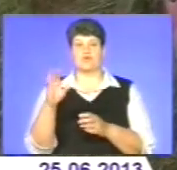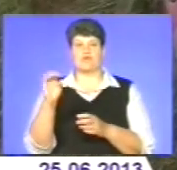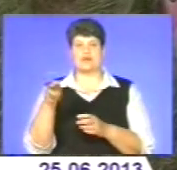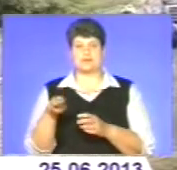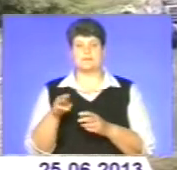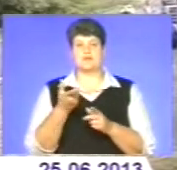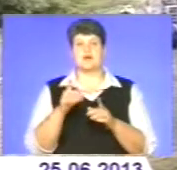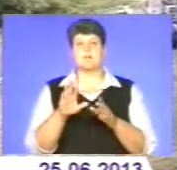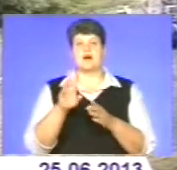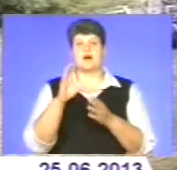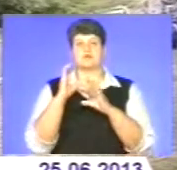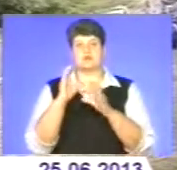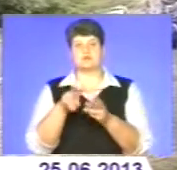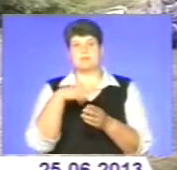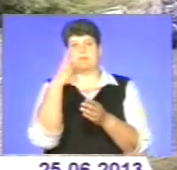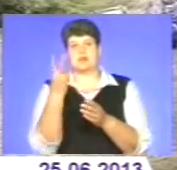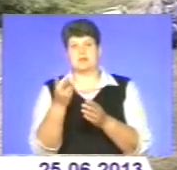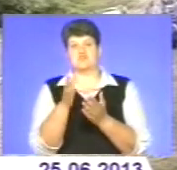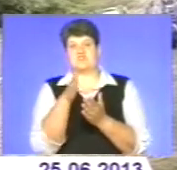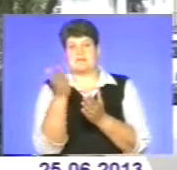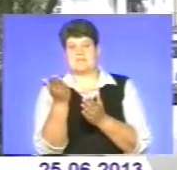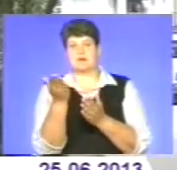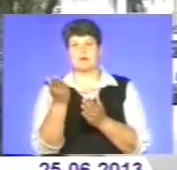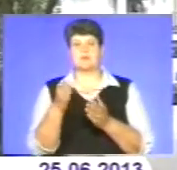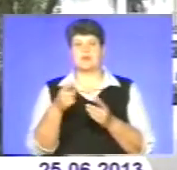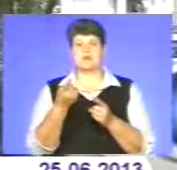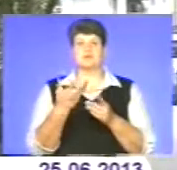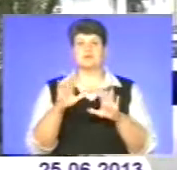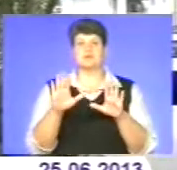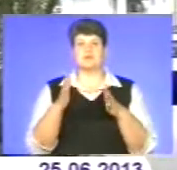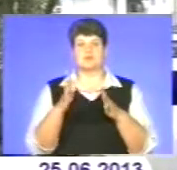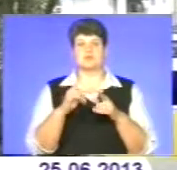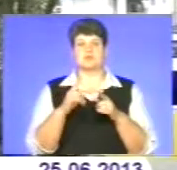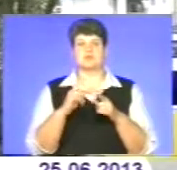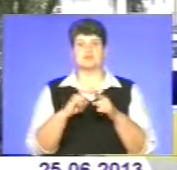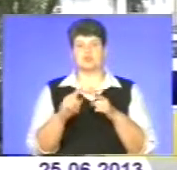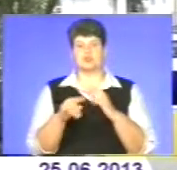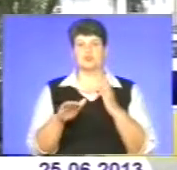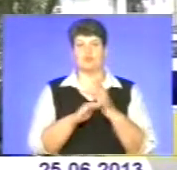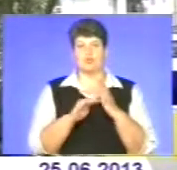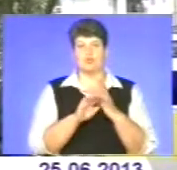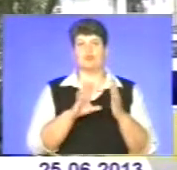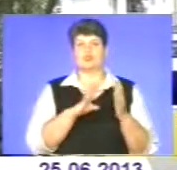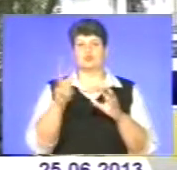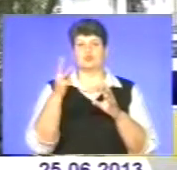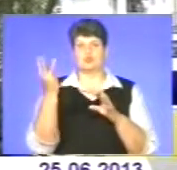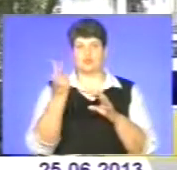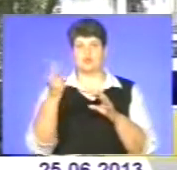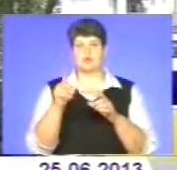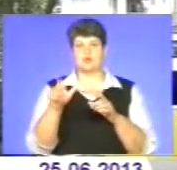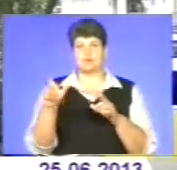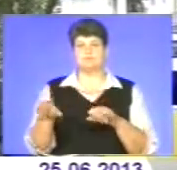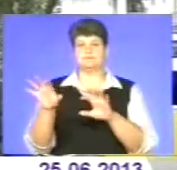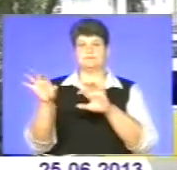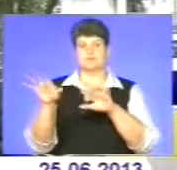такого маневру автобус перекинувся на бік. В результаті даної автопригоди з місця події каретою швидкої допомоги троє пасажирів, які